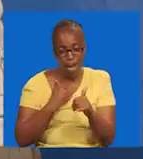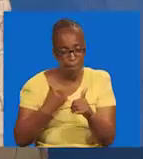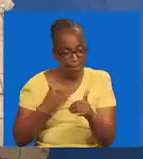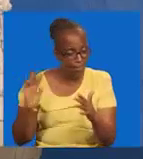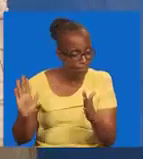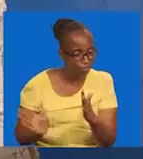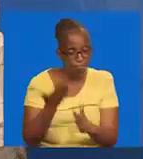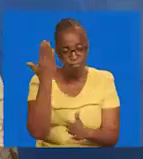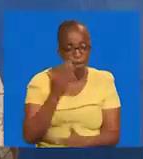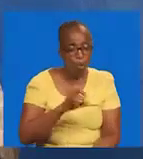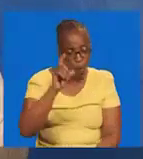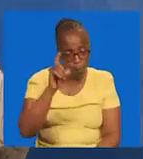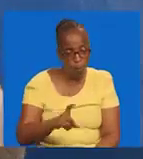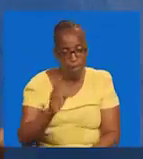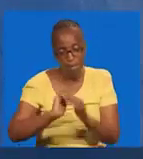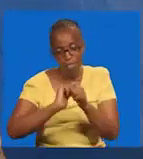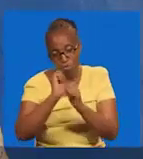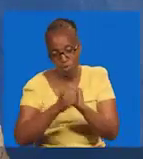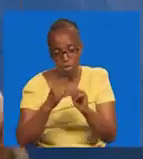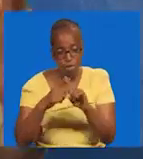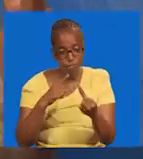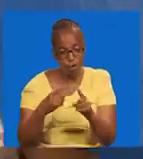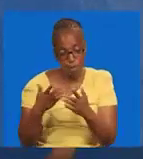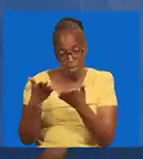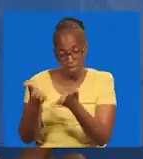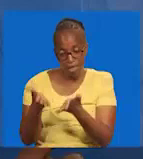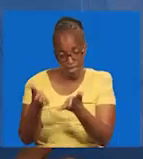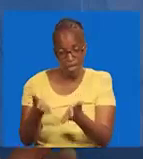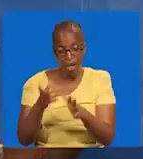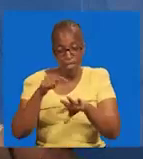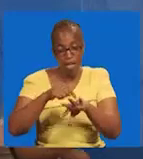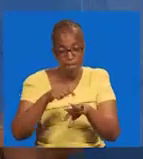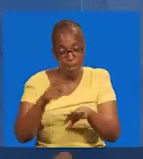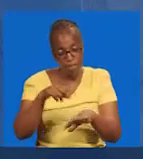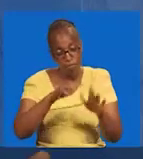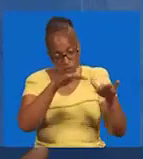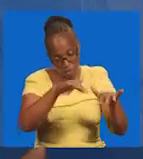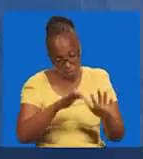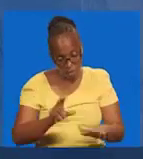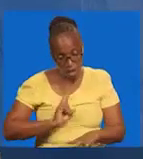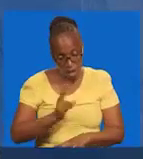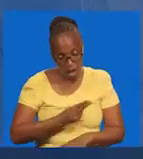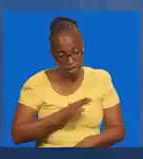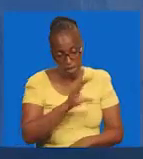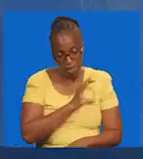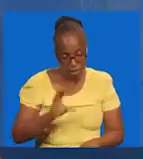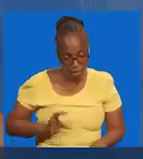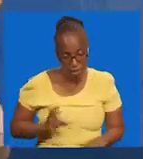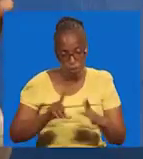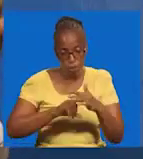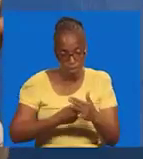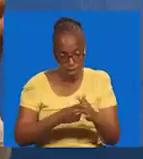tumuabudu mungu. Na tuka change. Kutoka pale. Alipo kuwa kaburini. Sisi wa kristo.